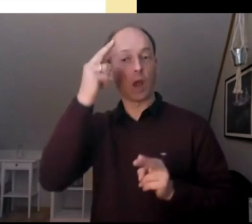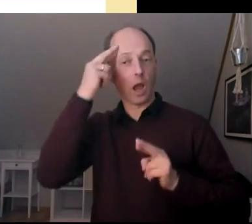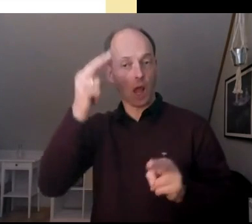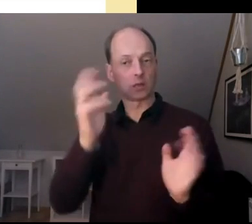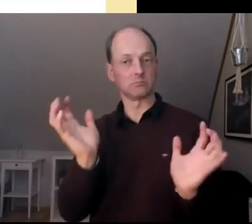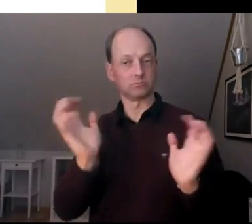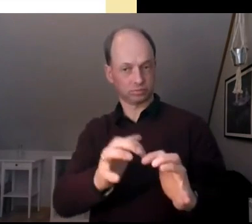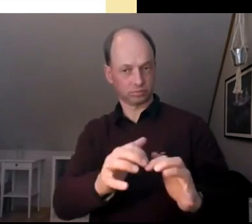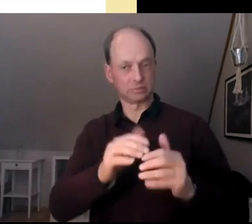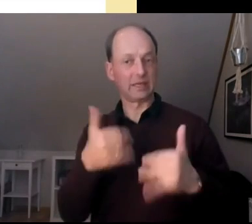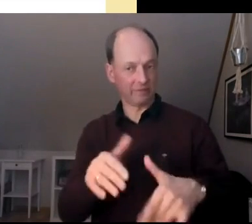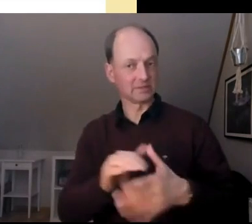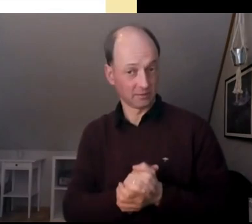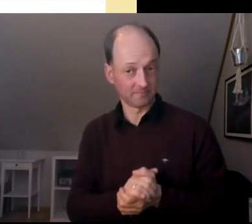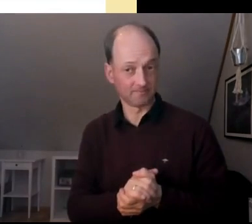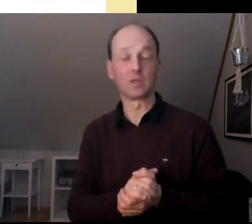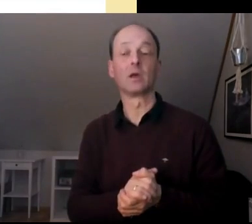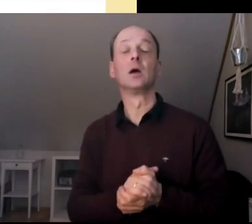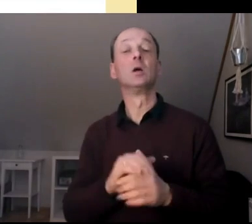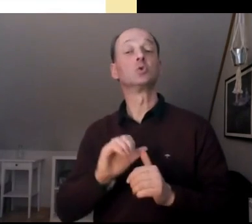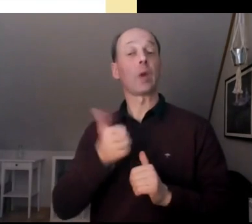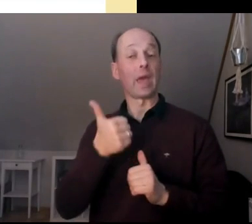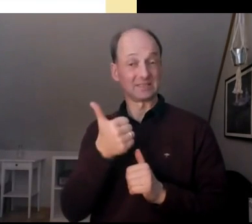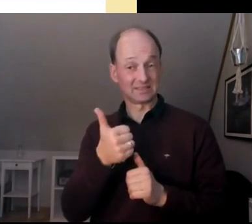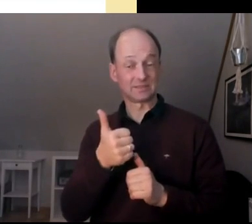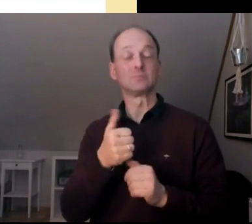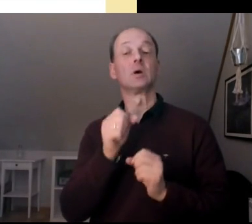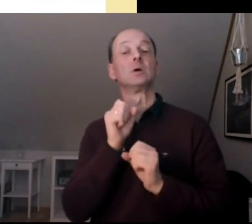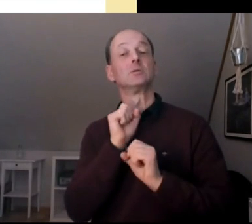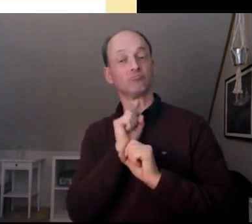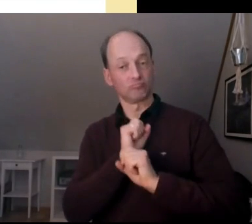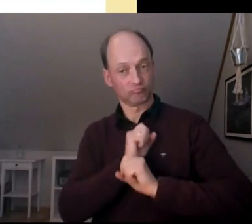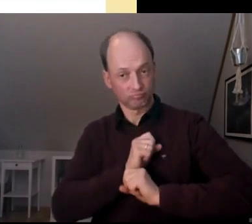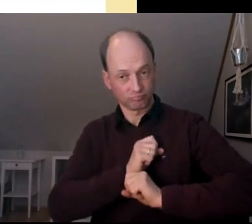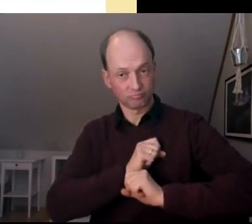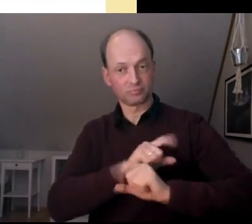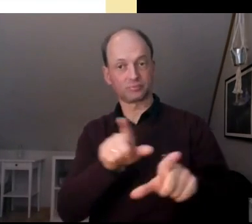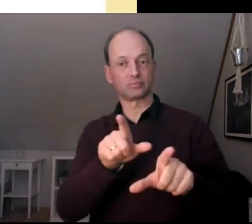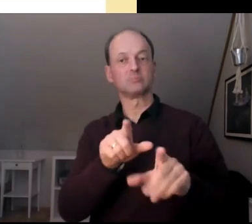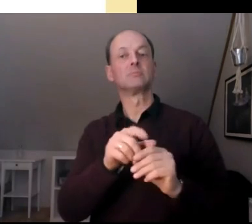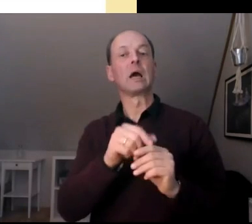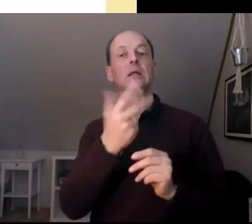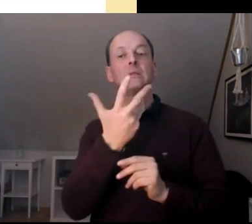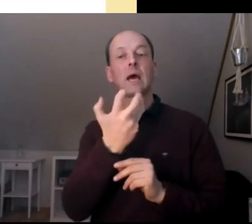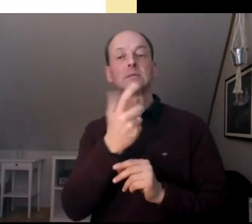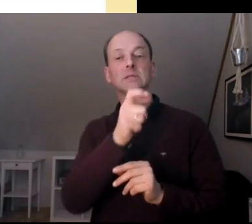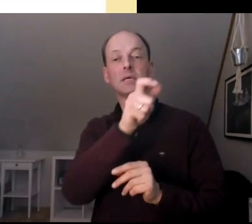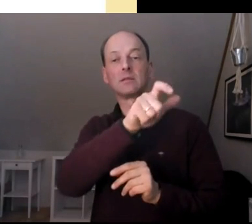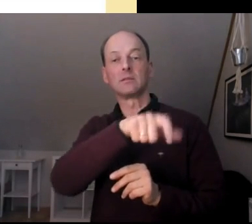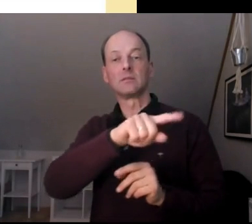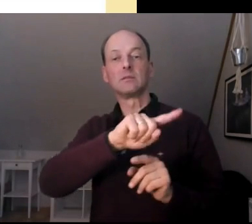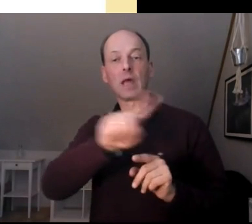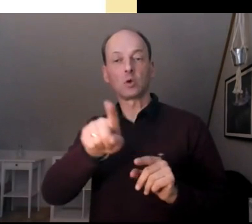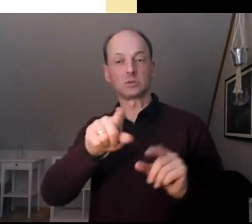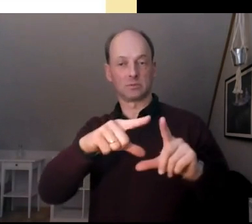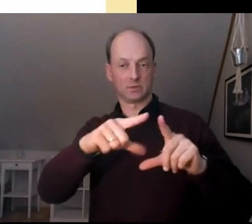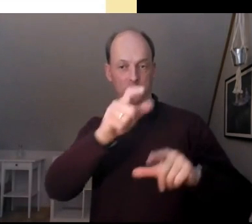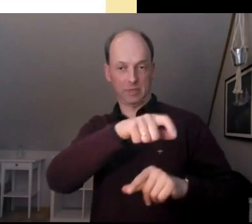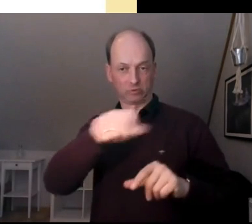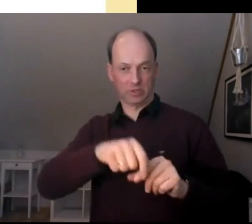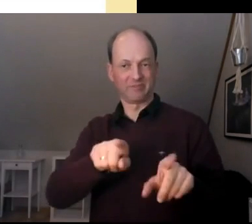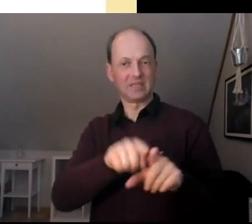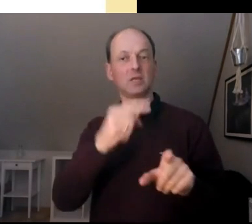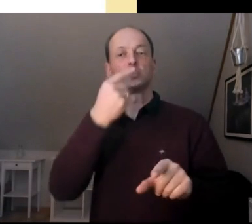erstmal 30.000 Menschen zufällig ausgewählt wurden und einen Brief bekommen haben, mit der